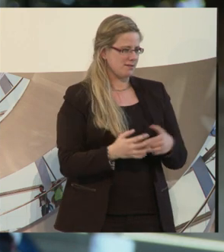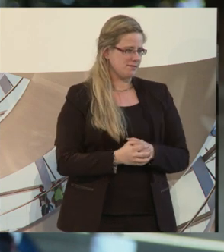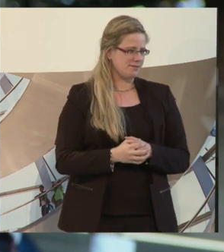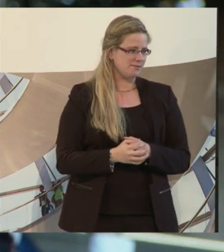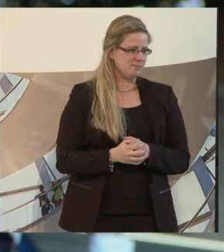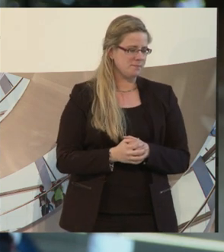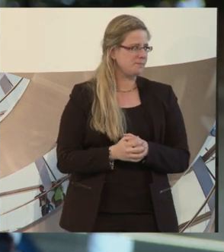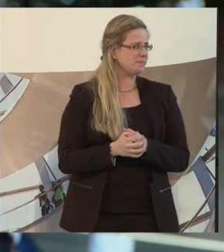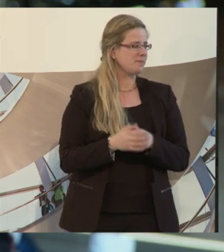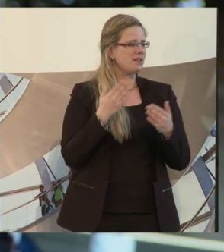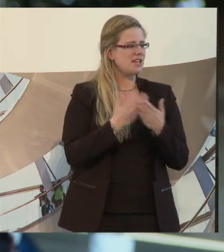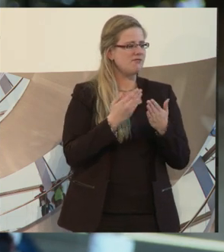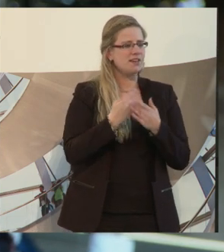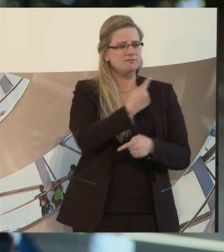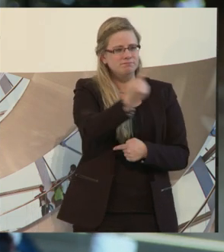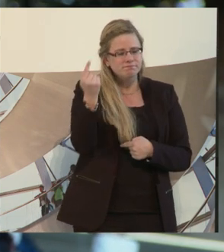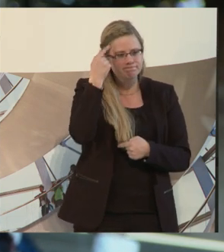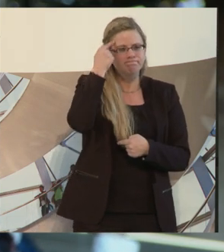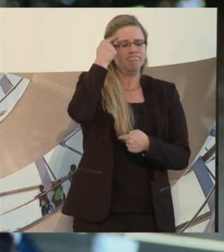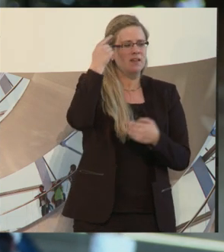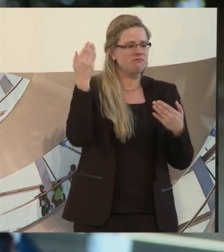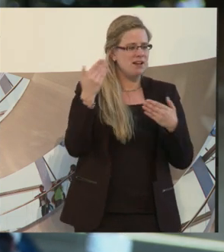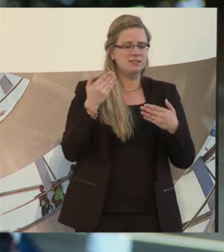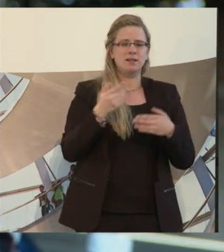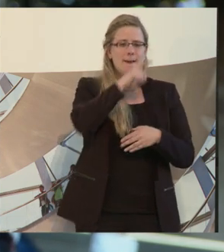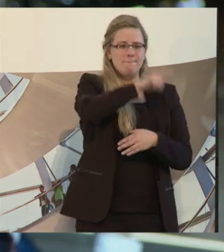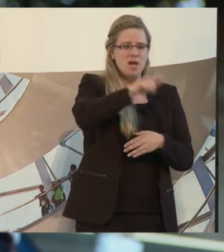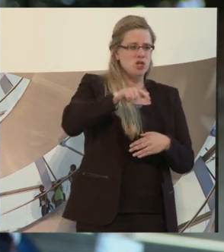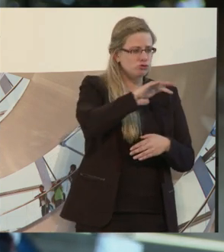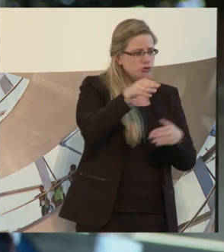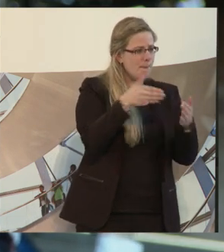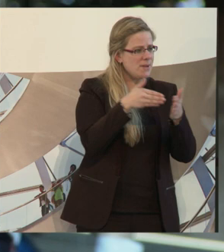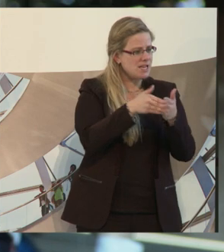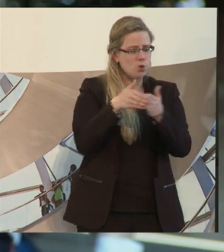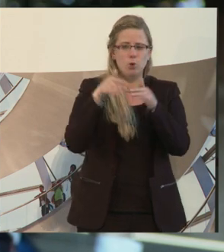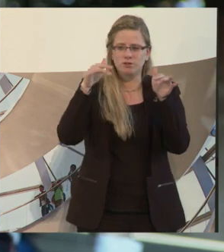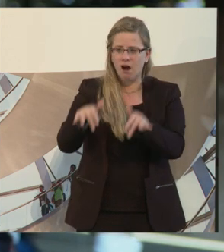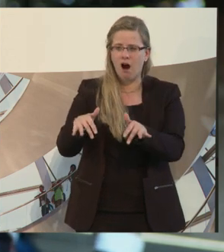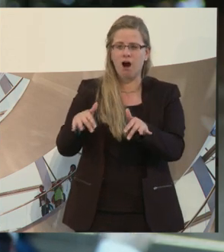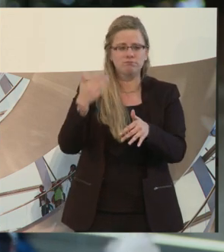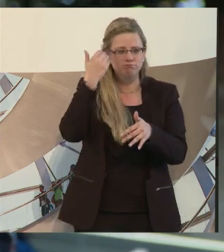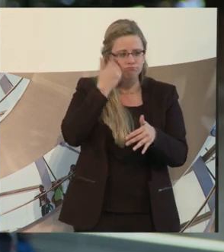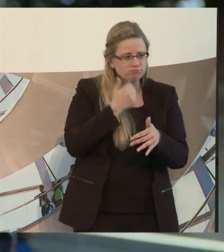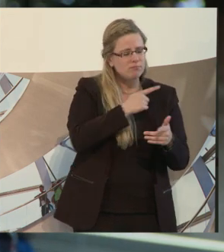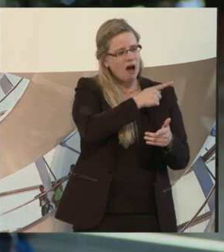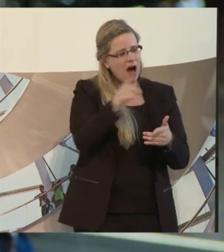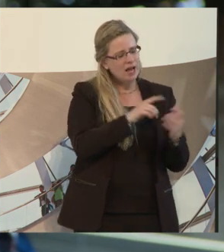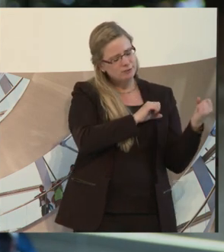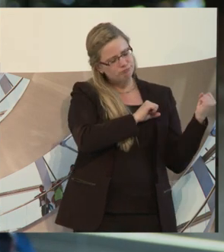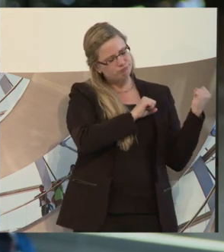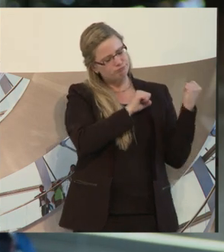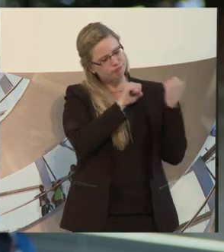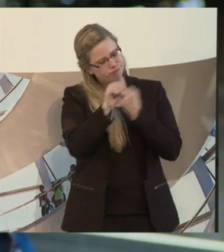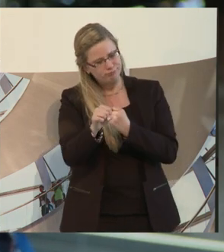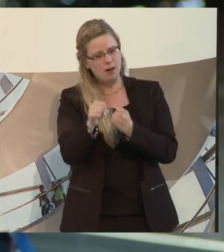wirklich dran denken, viele, viele Behinderte mitzunehmen. Ja, besonders auch im Arbeitsleben und